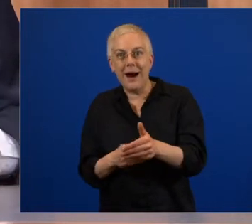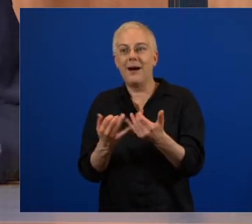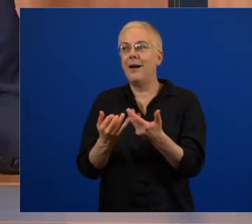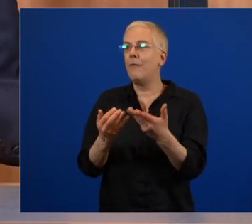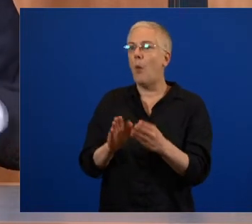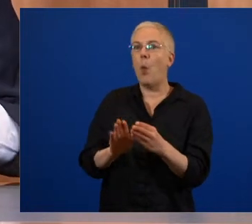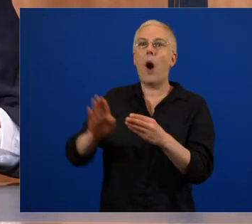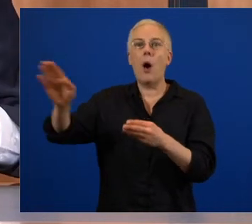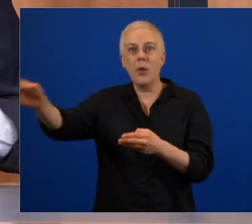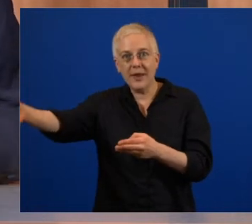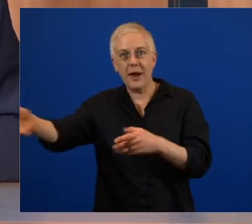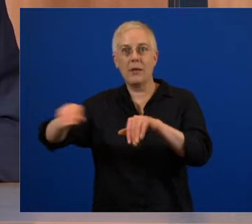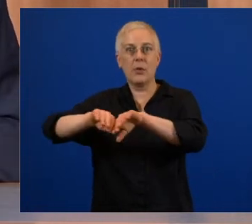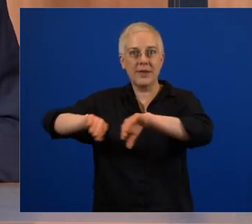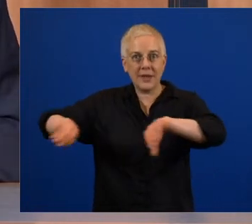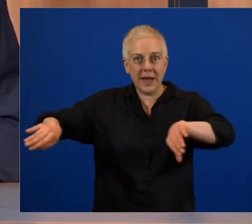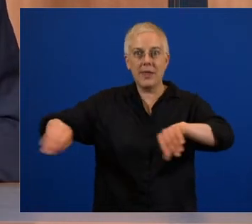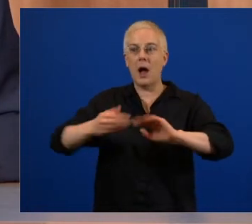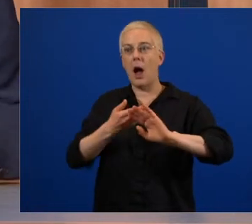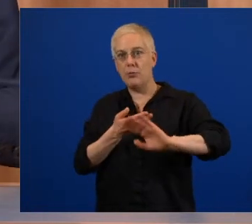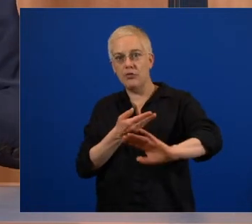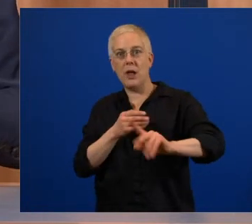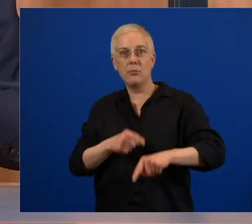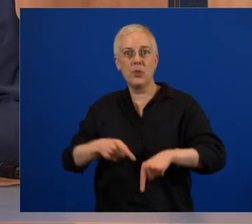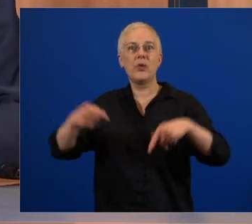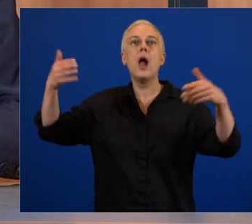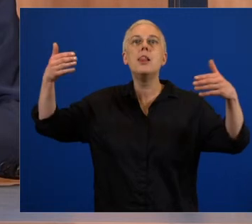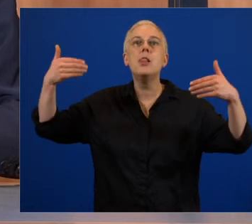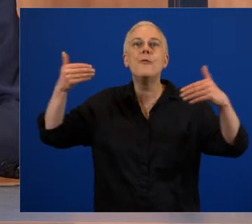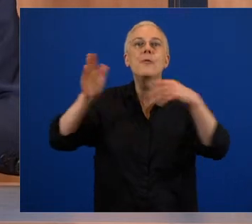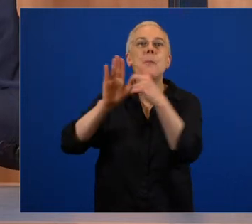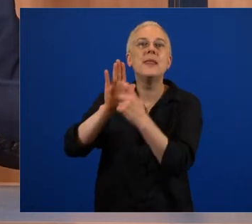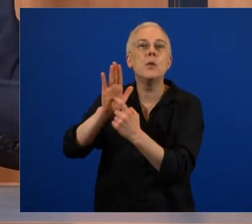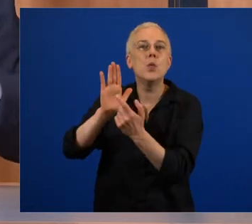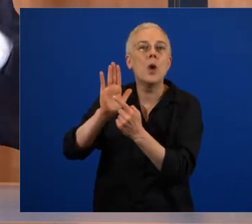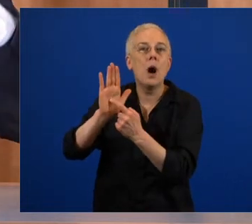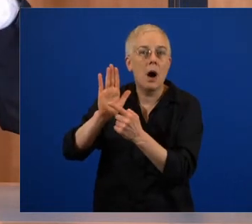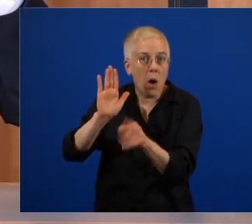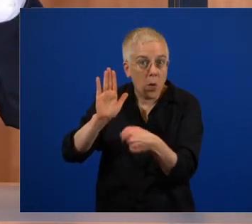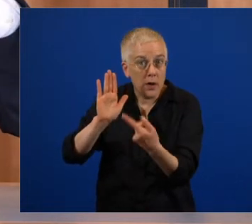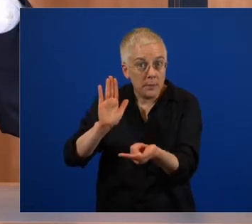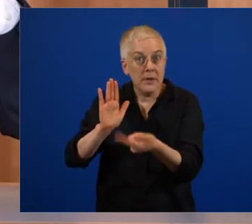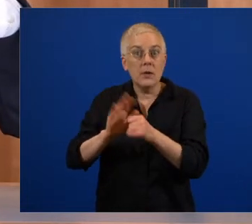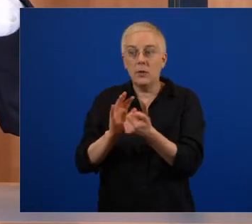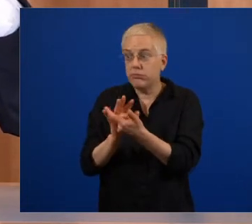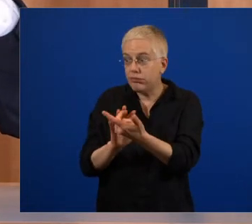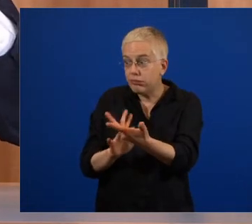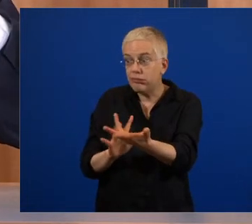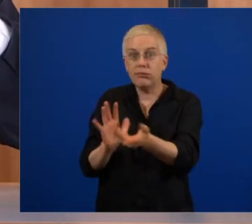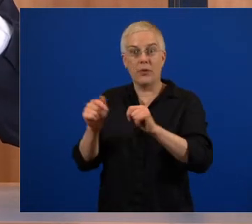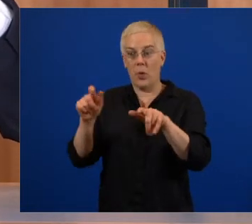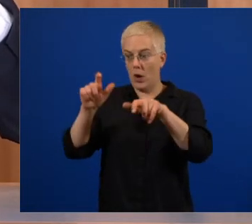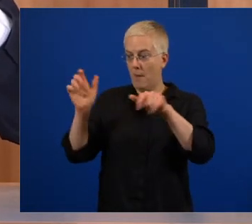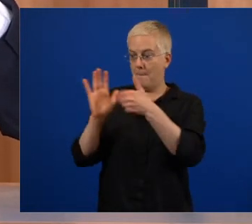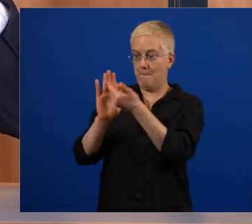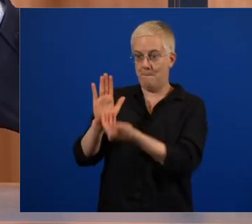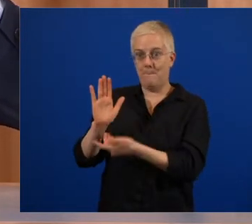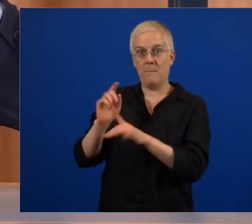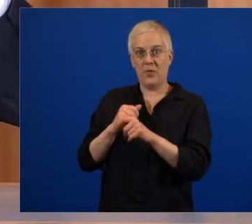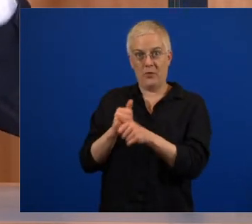Abstände achten, dass Belüftungsvorgaben eingehalten werden. Es muss also dann Konzepte geben. Das heißt, diese verschiedenen Veranstaltungskategorien,